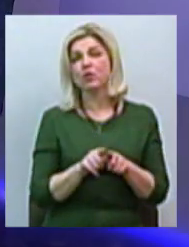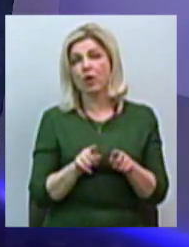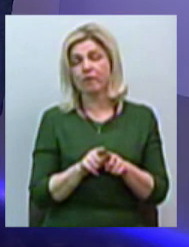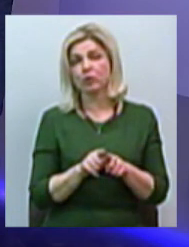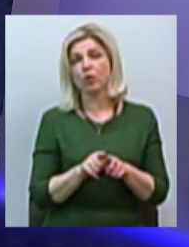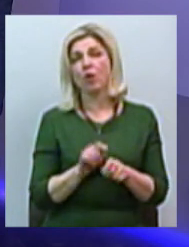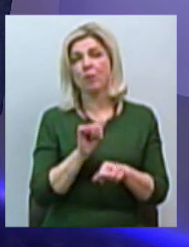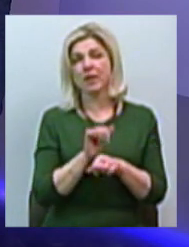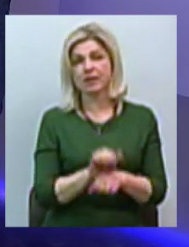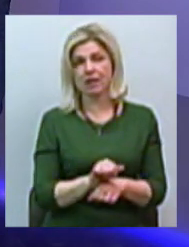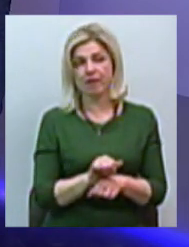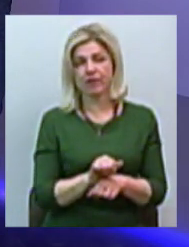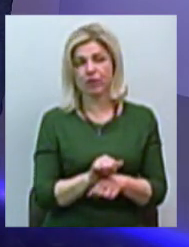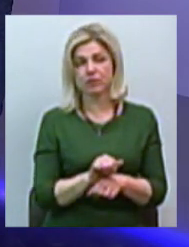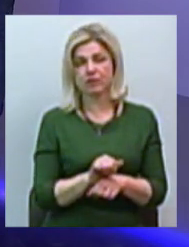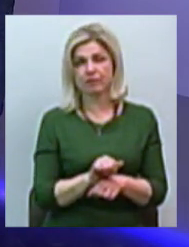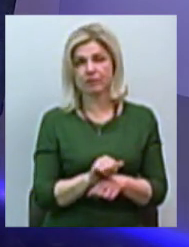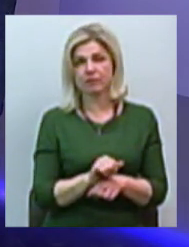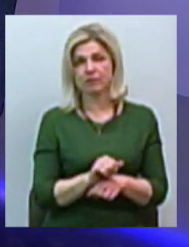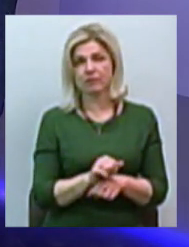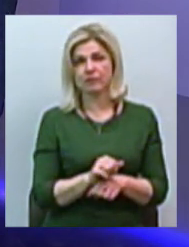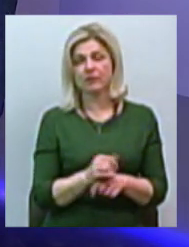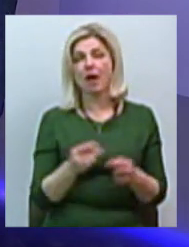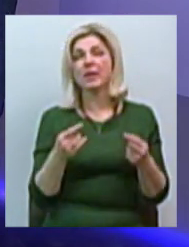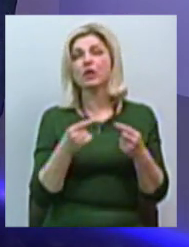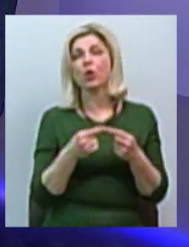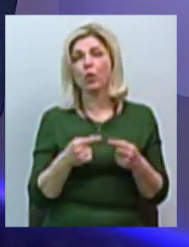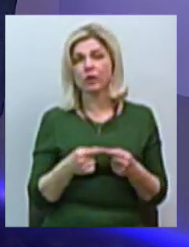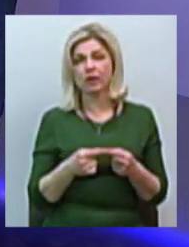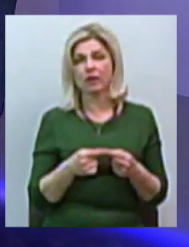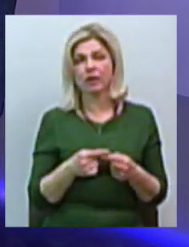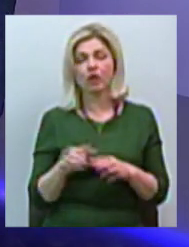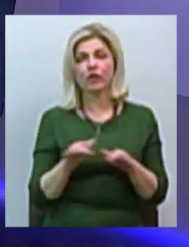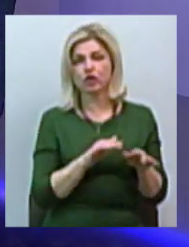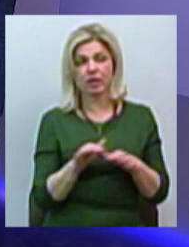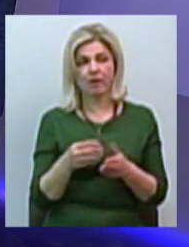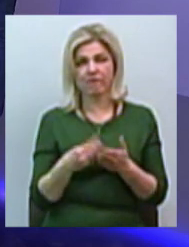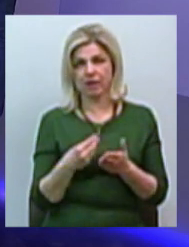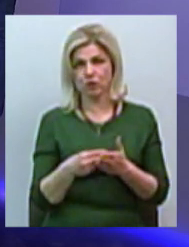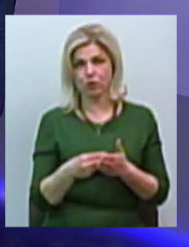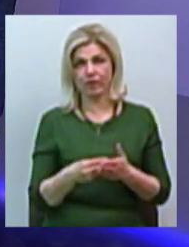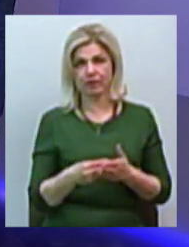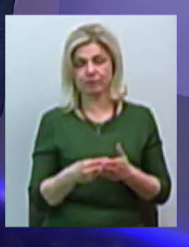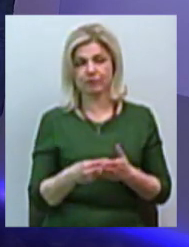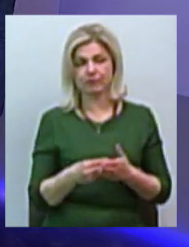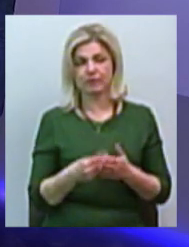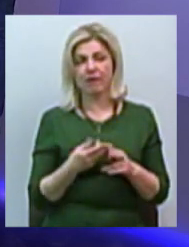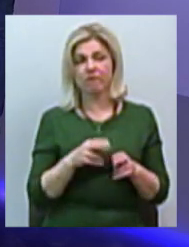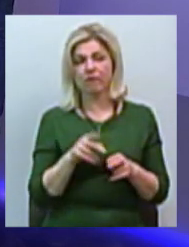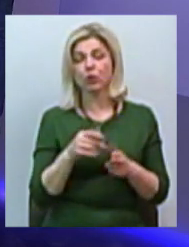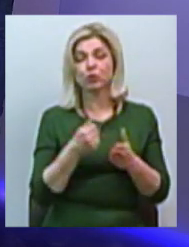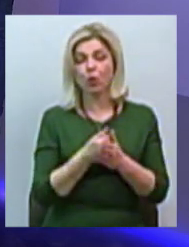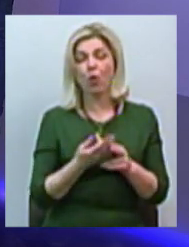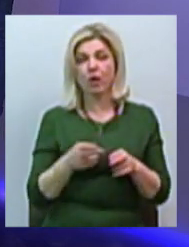тут же приостанавливаються определённі движення фінансові. До тех пор, пока